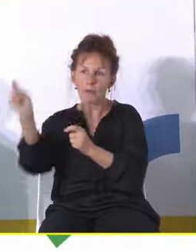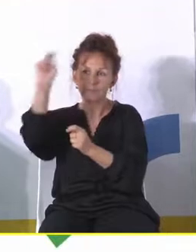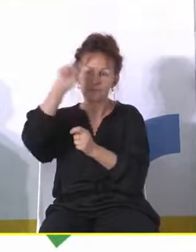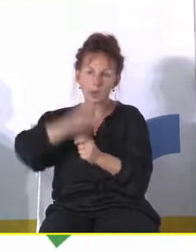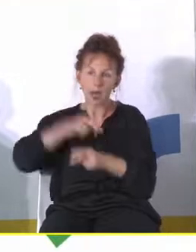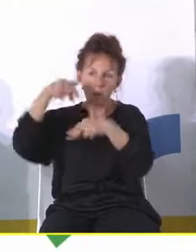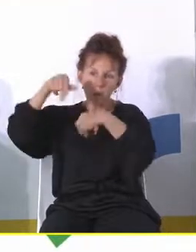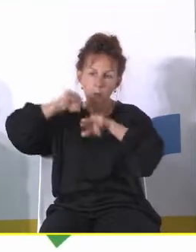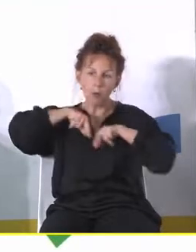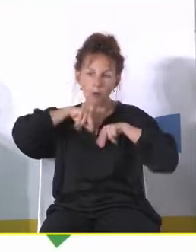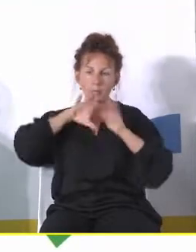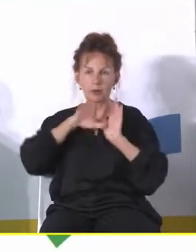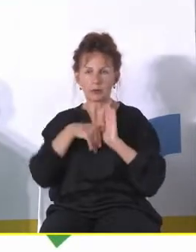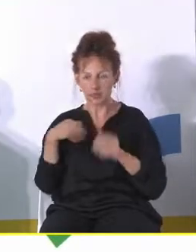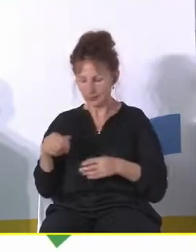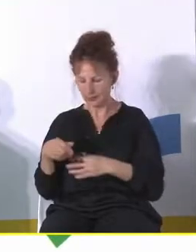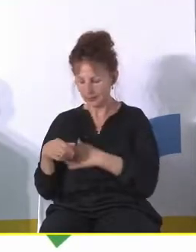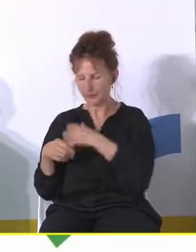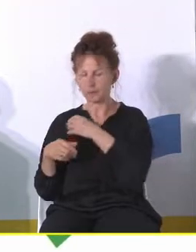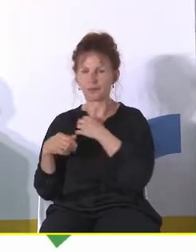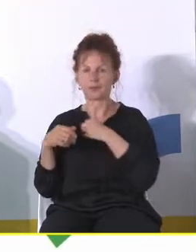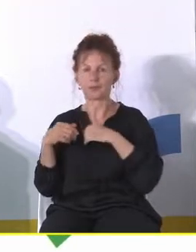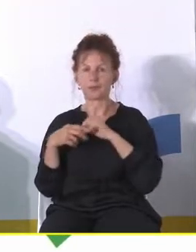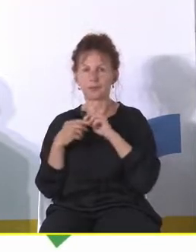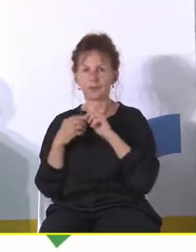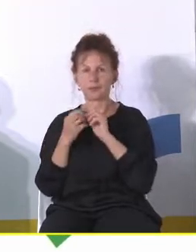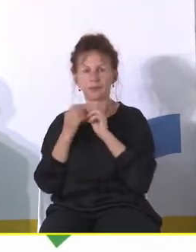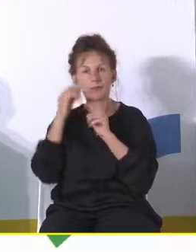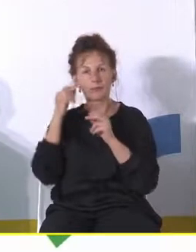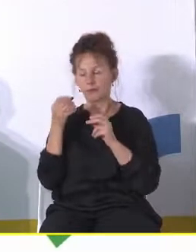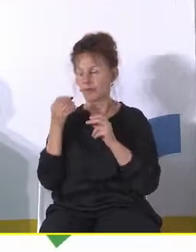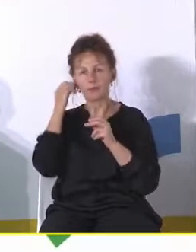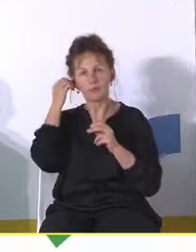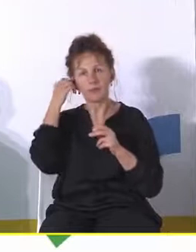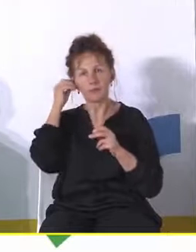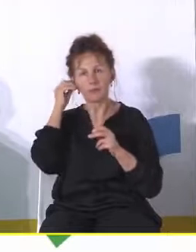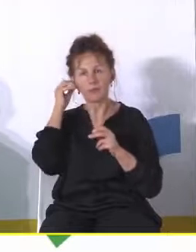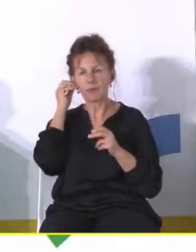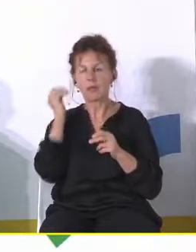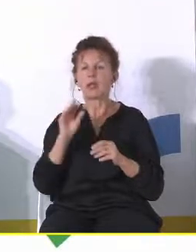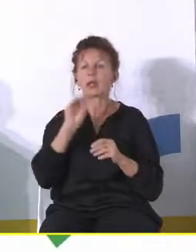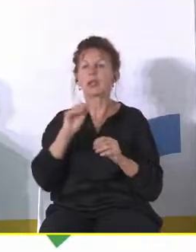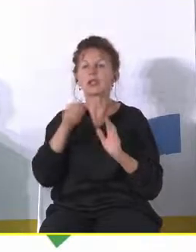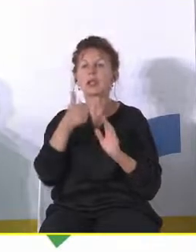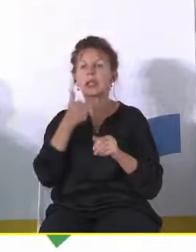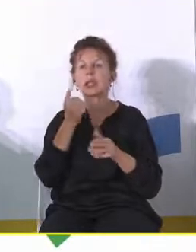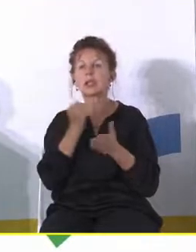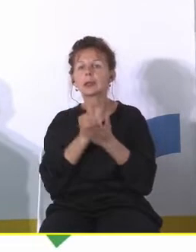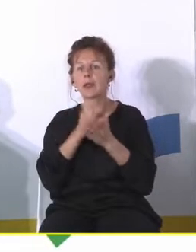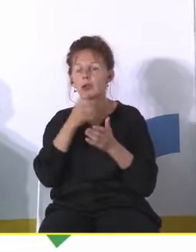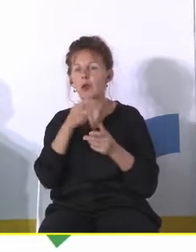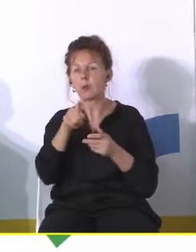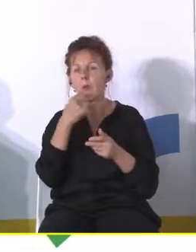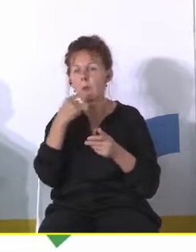na które będą różne odpowiedzi. Jeszcze coś, co pan profesor powiedział, naprowadziło mnie na pewną myśl właśnie o tych